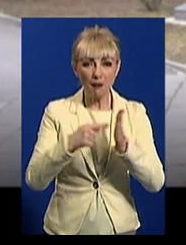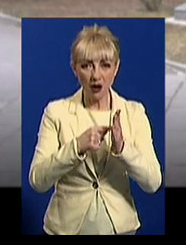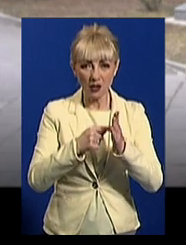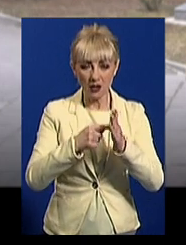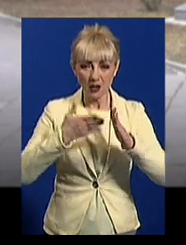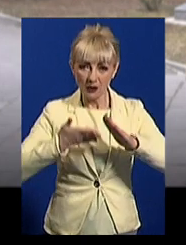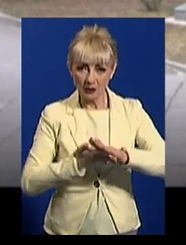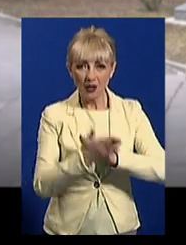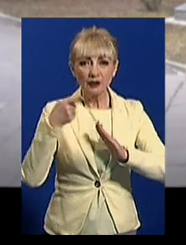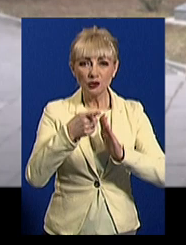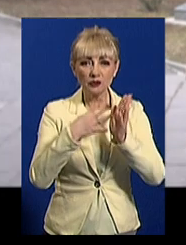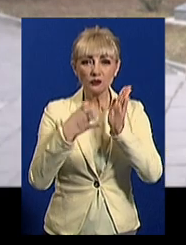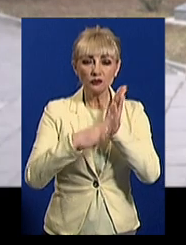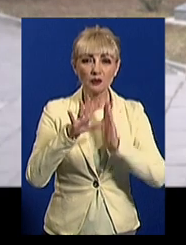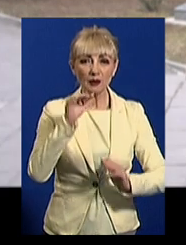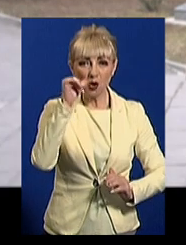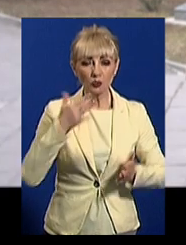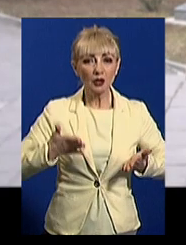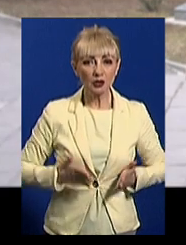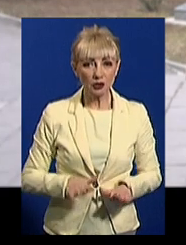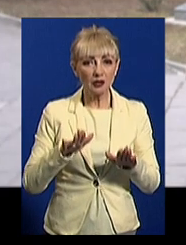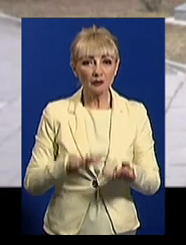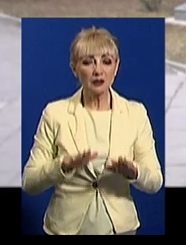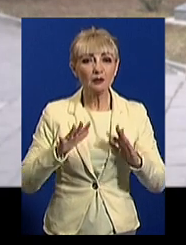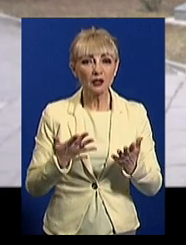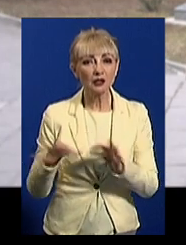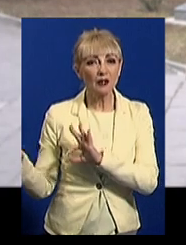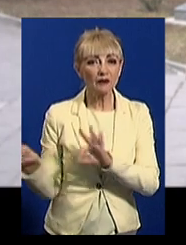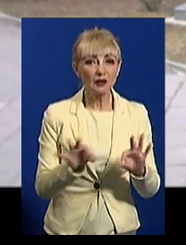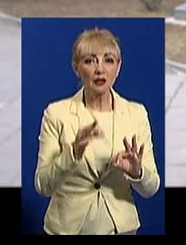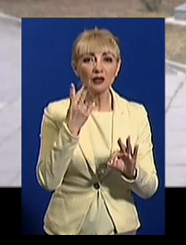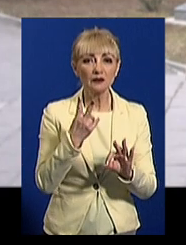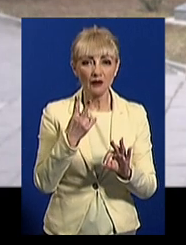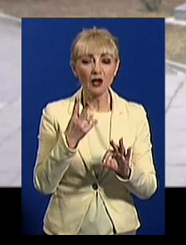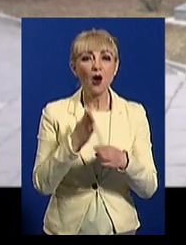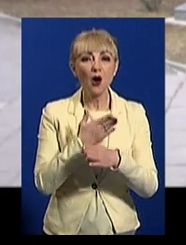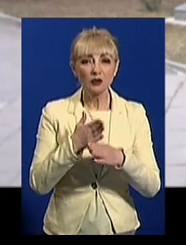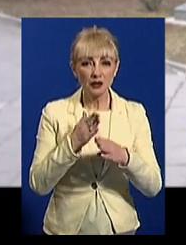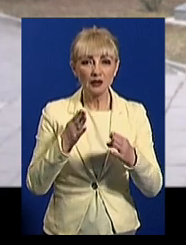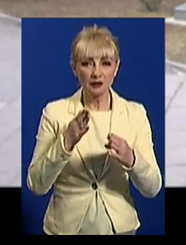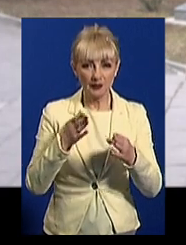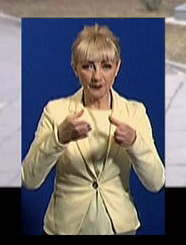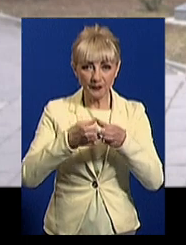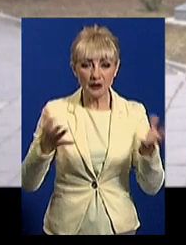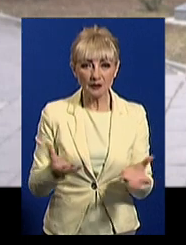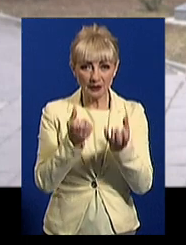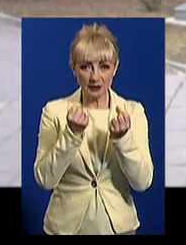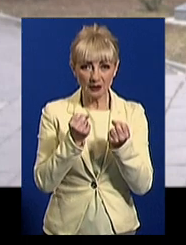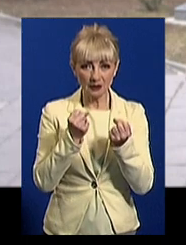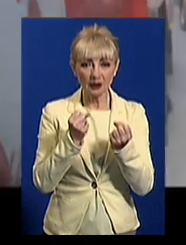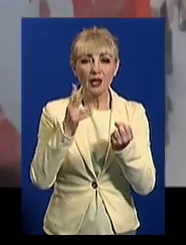1995 року народження. До місця події виїхало два відділення служби порятунку на аварійно-рятувальних